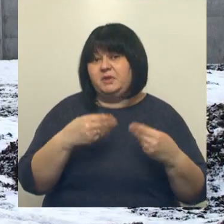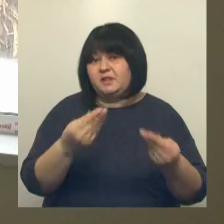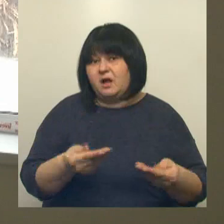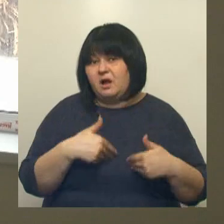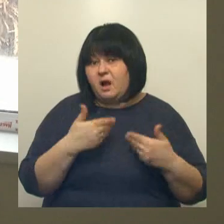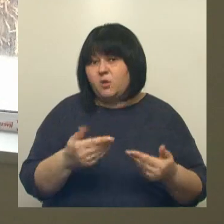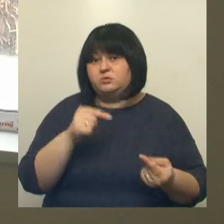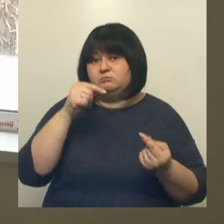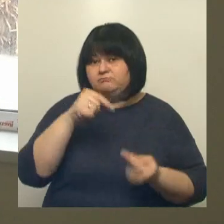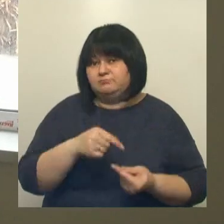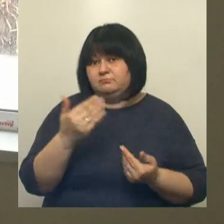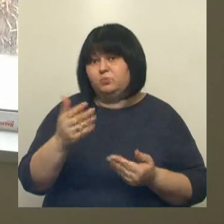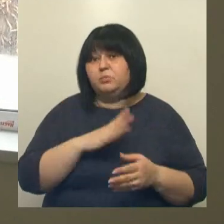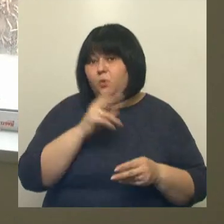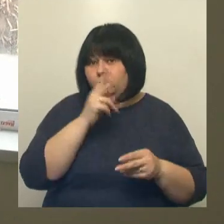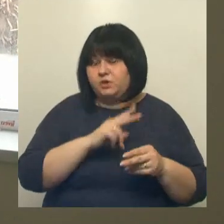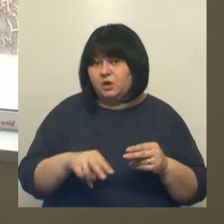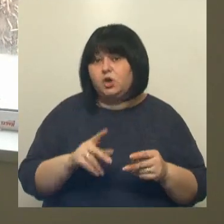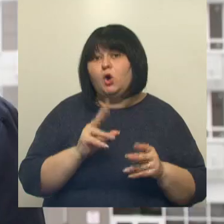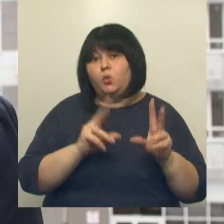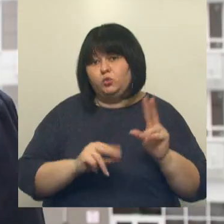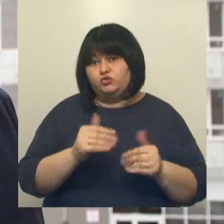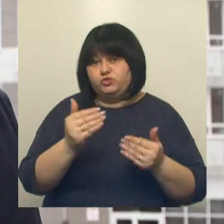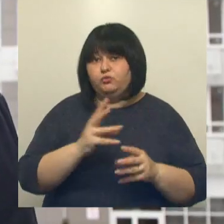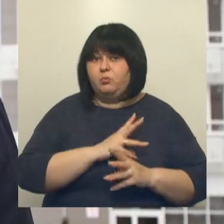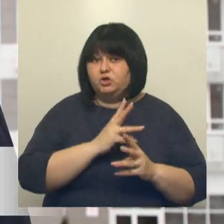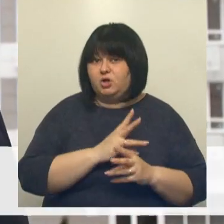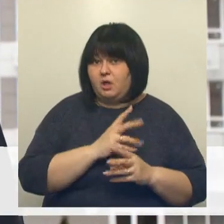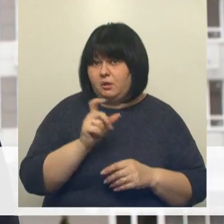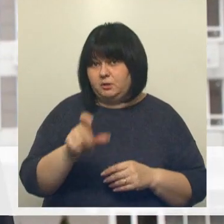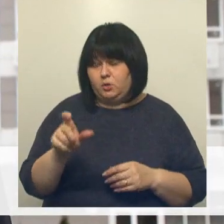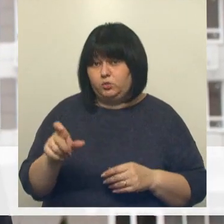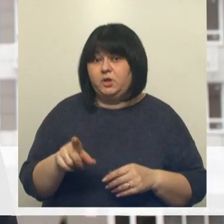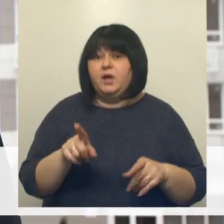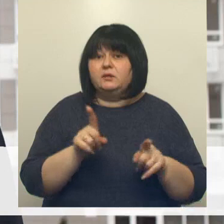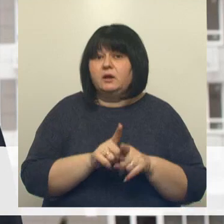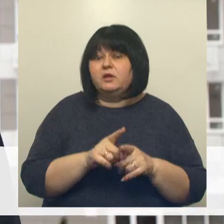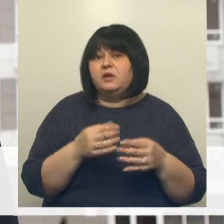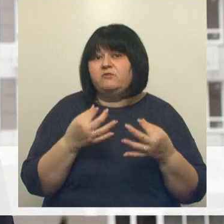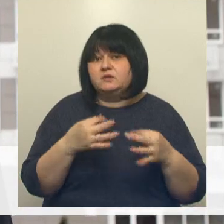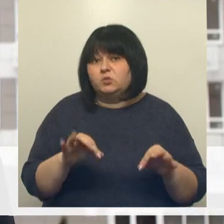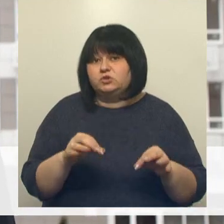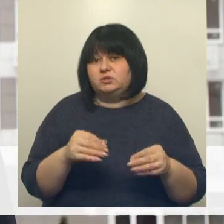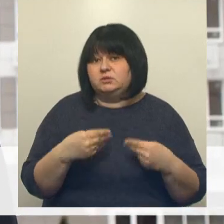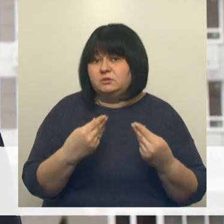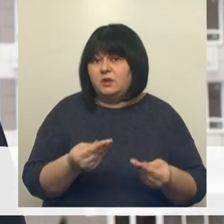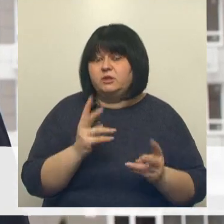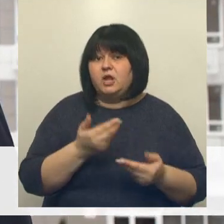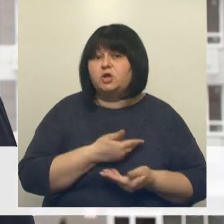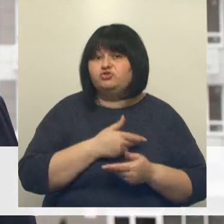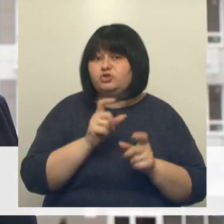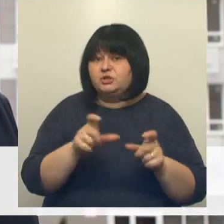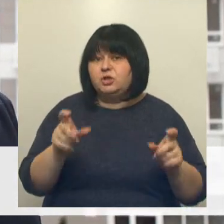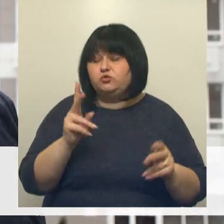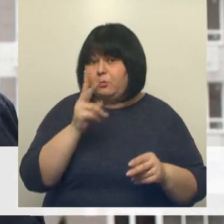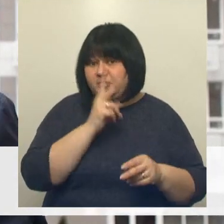соразмерно утраченным. Учитывают пожелания жителей. Такая мера введена. Для жителей, которые в результате СВО